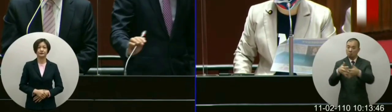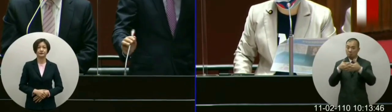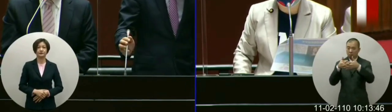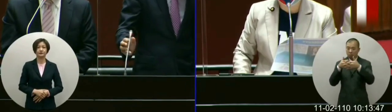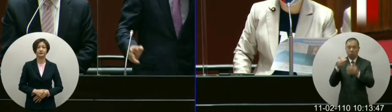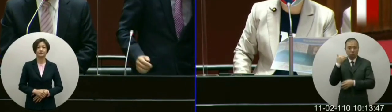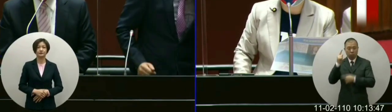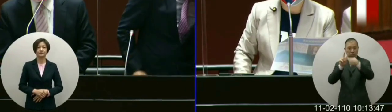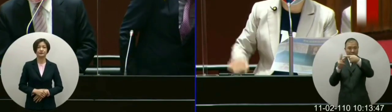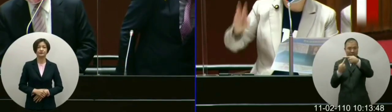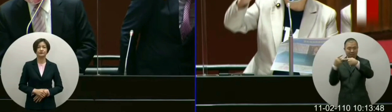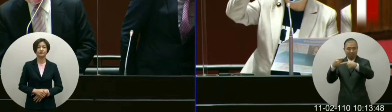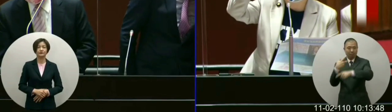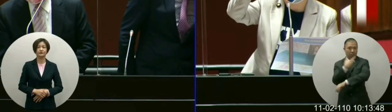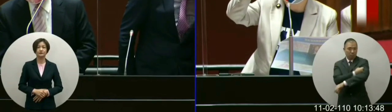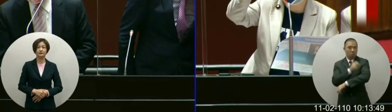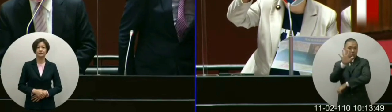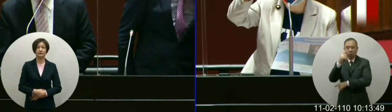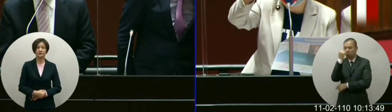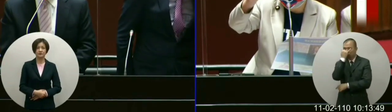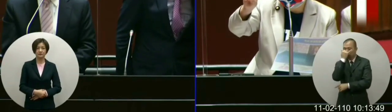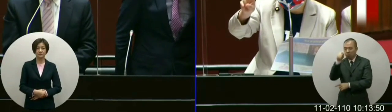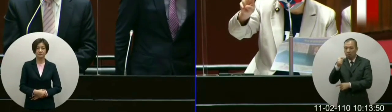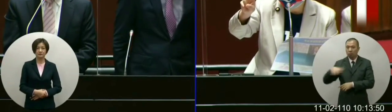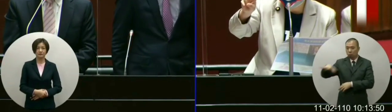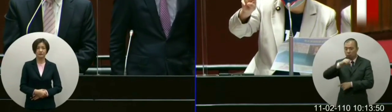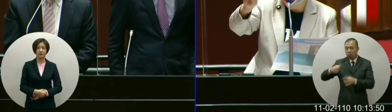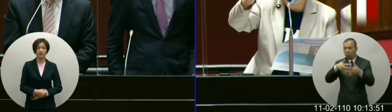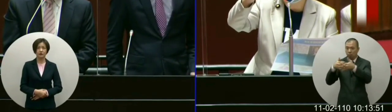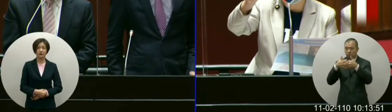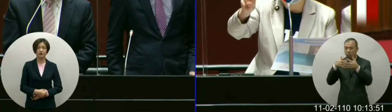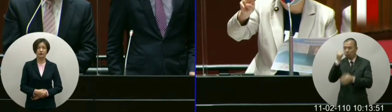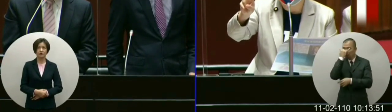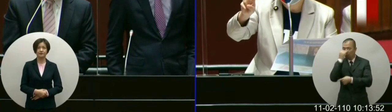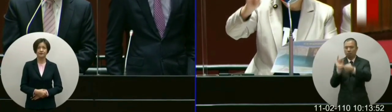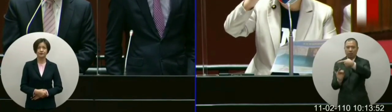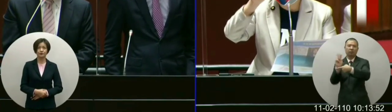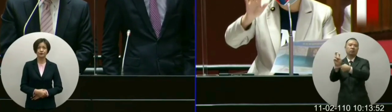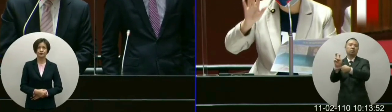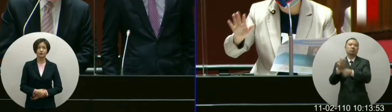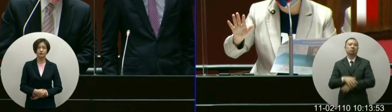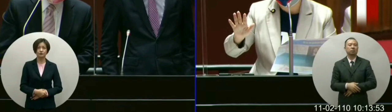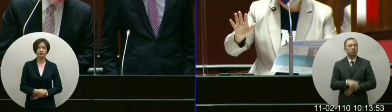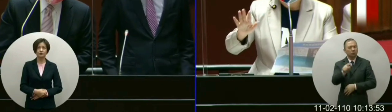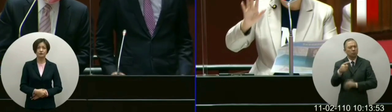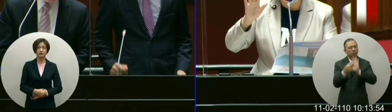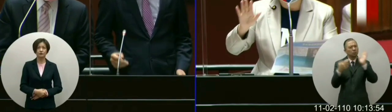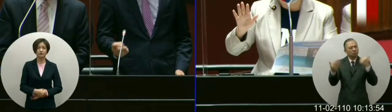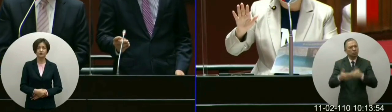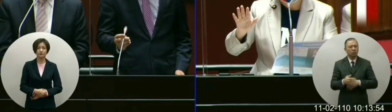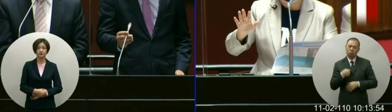巴胺的猪肢目前大概是占美猪的两成美猪的两成要讲清楚